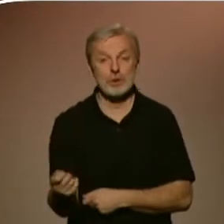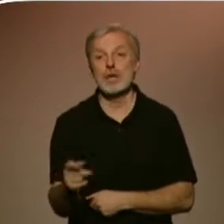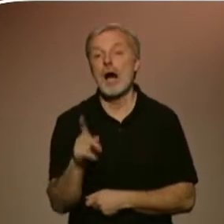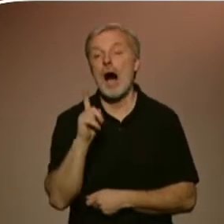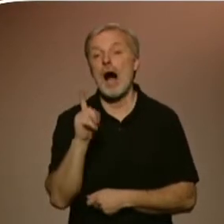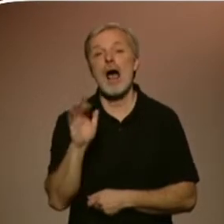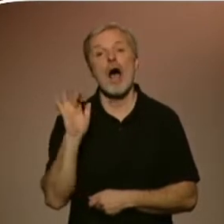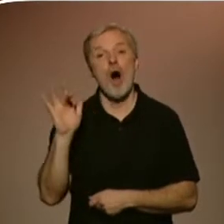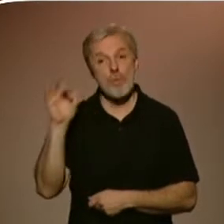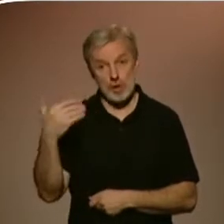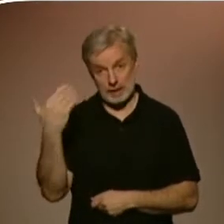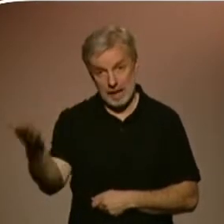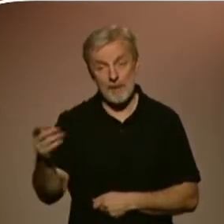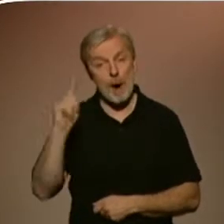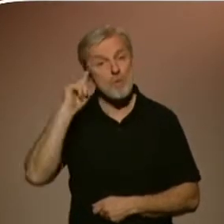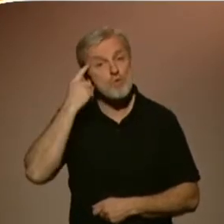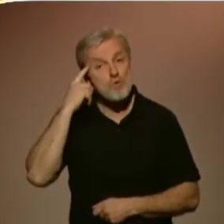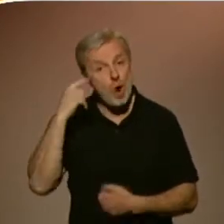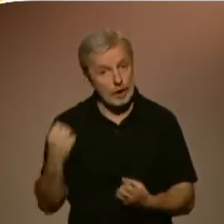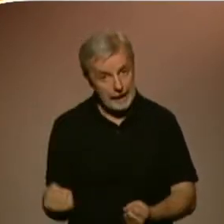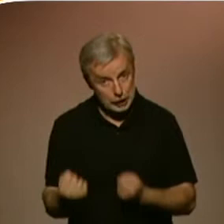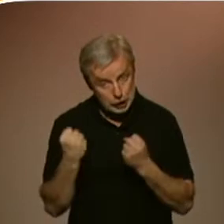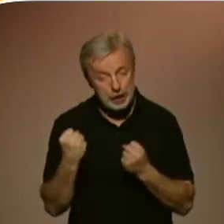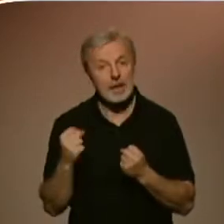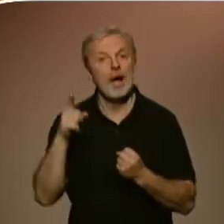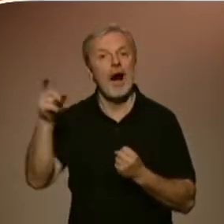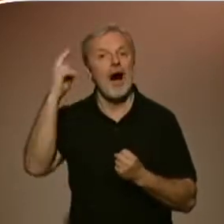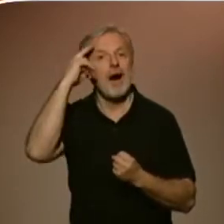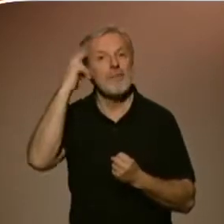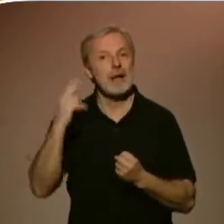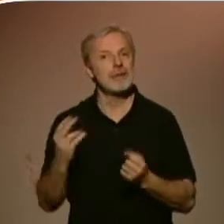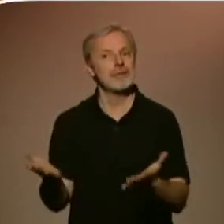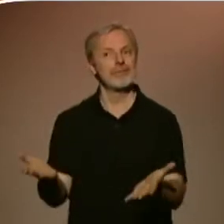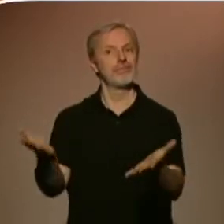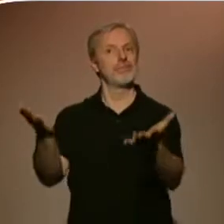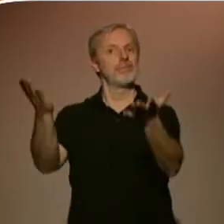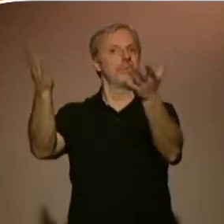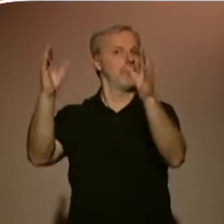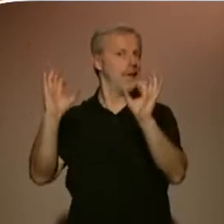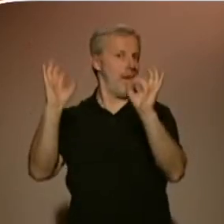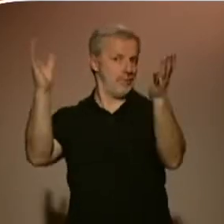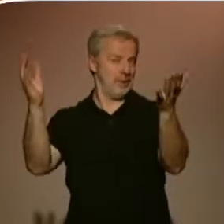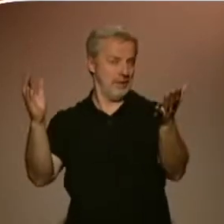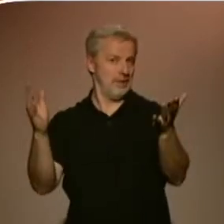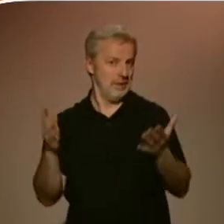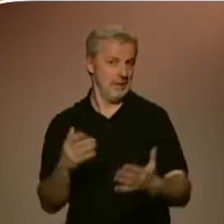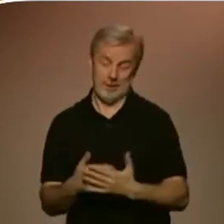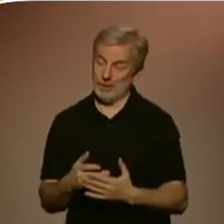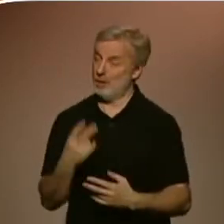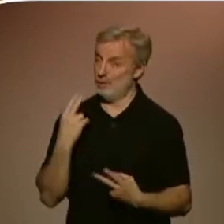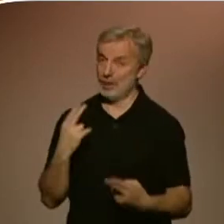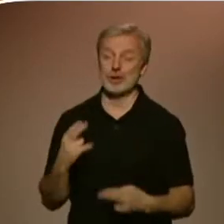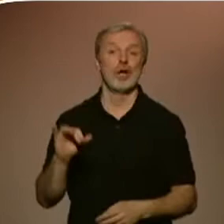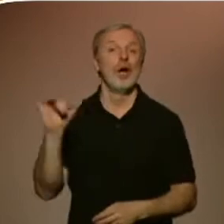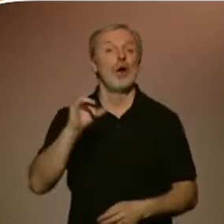hodně posunout, protože vlastně v tom malířství, nebo můžu říct v umění, pokud člověk se trvává asi jenom v tom, co je mu milé,